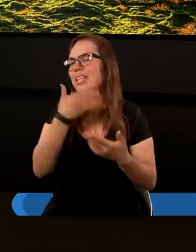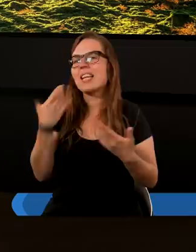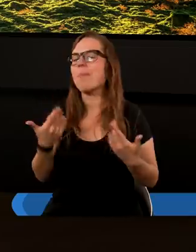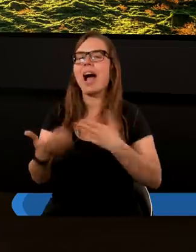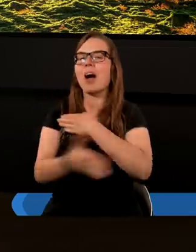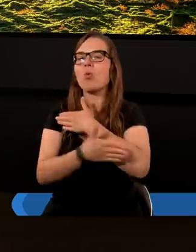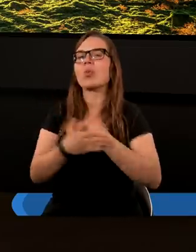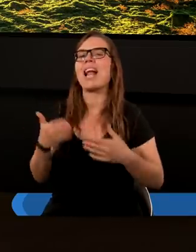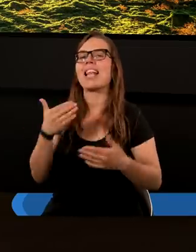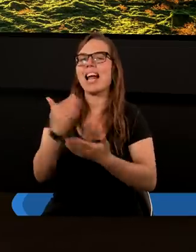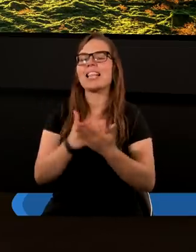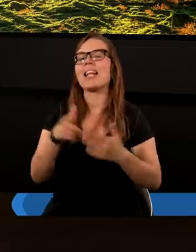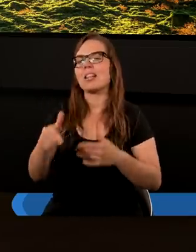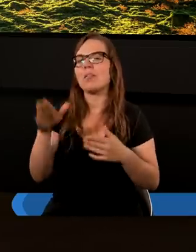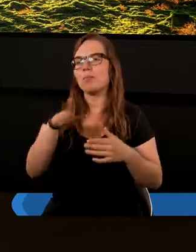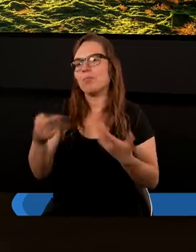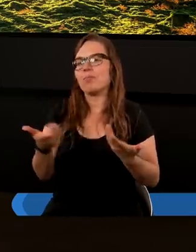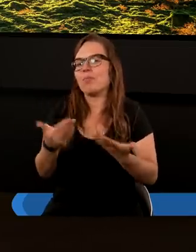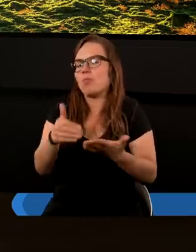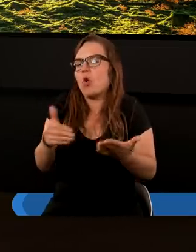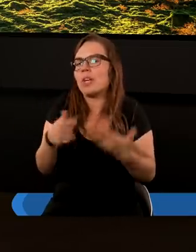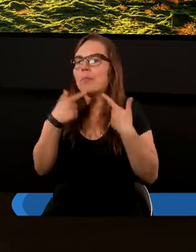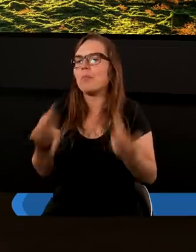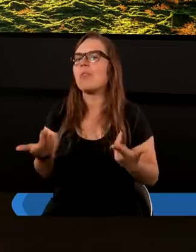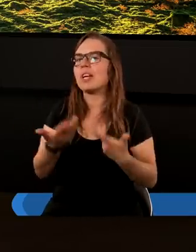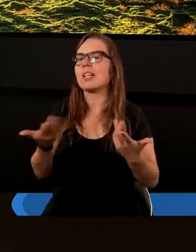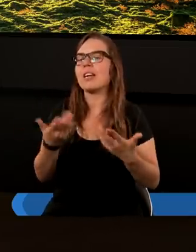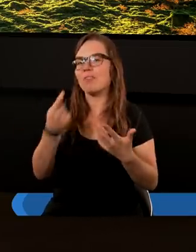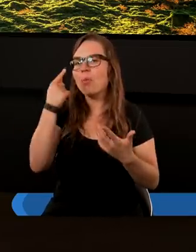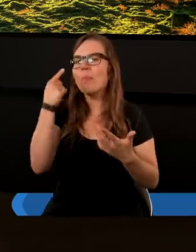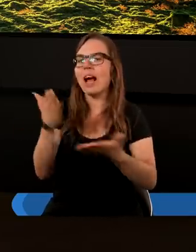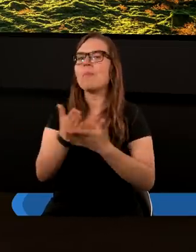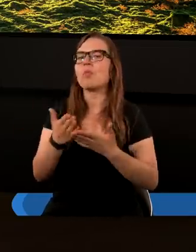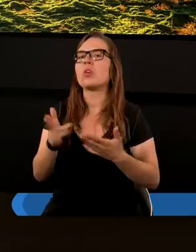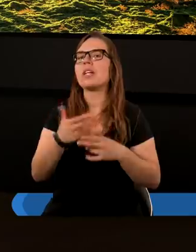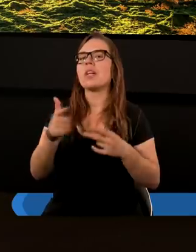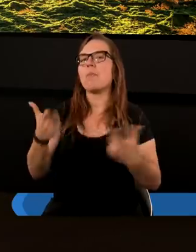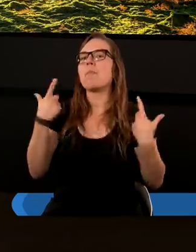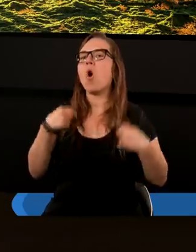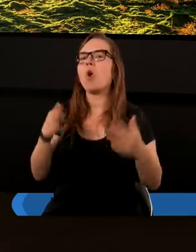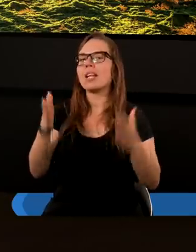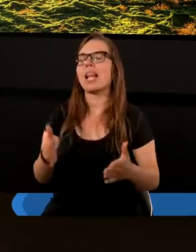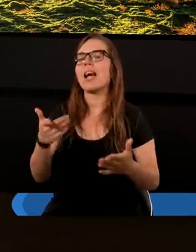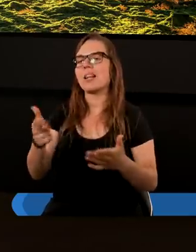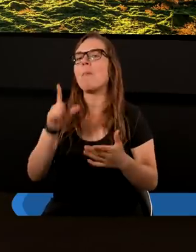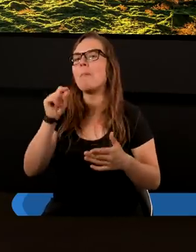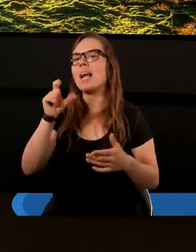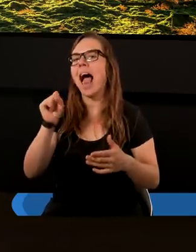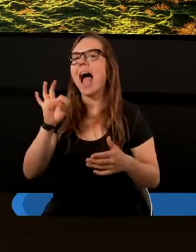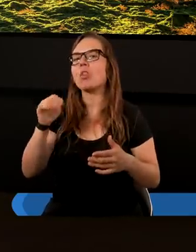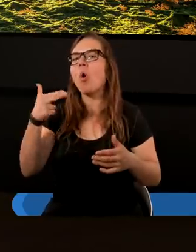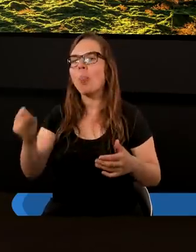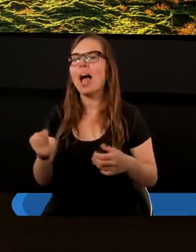ma uzasadnienia. Możemy powiedzieć, już wspomniałem postać Platona,